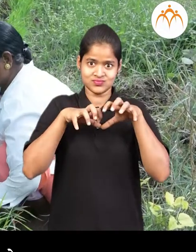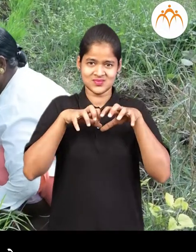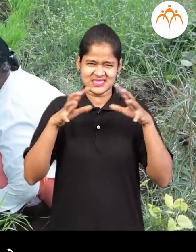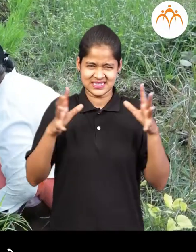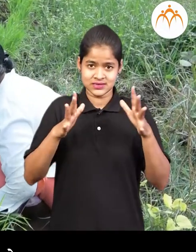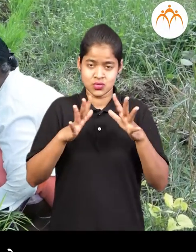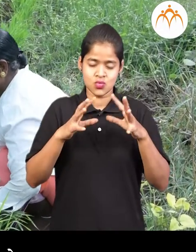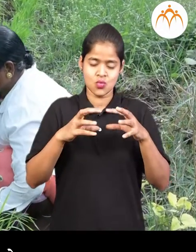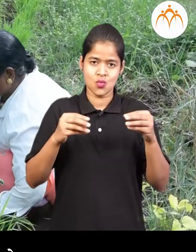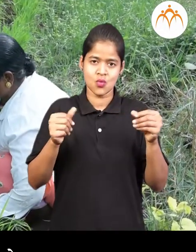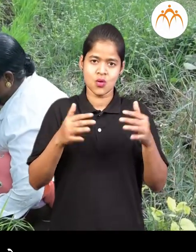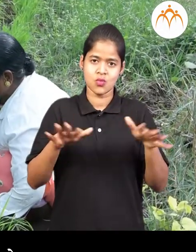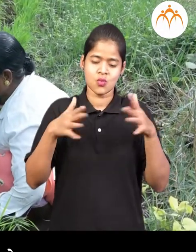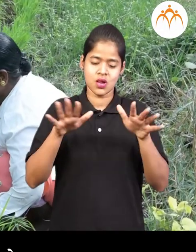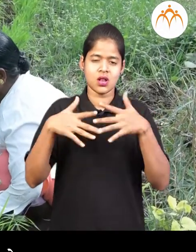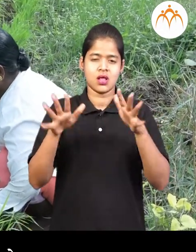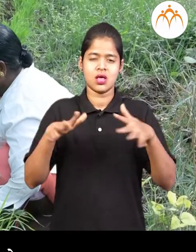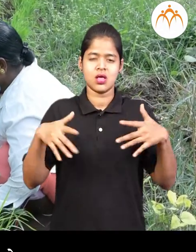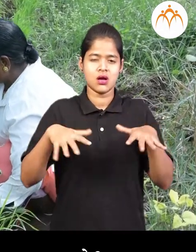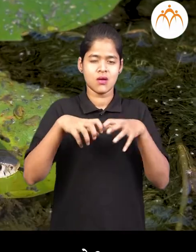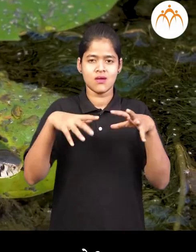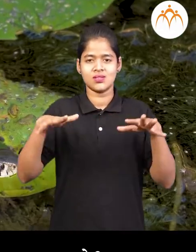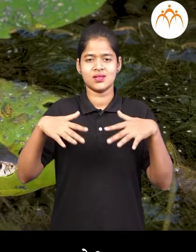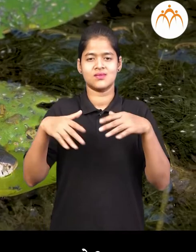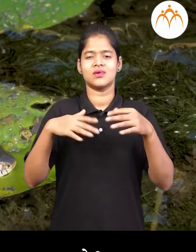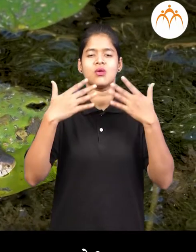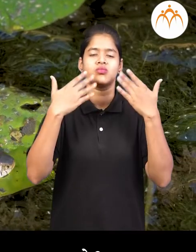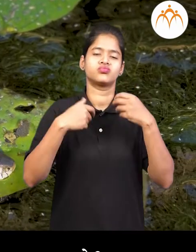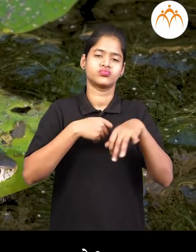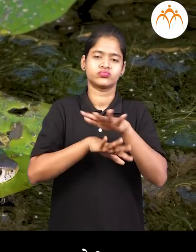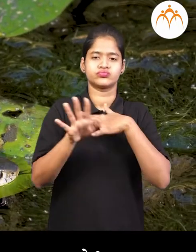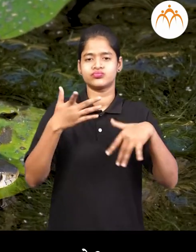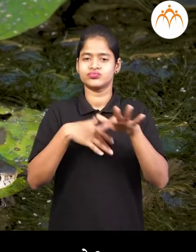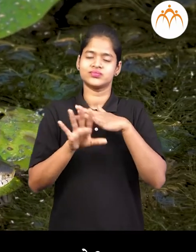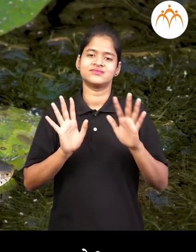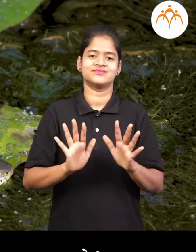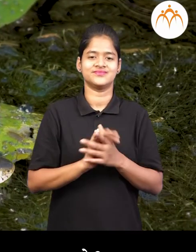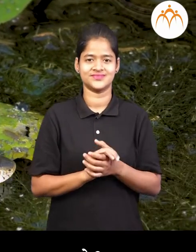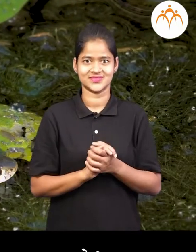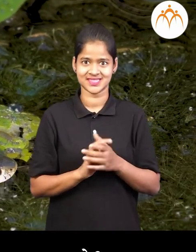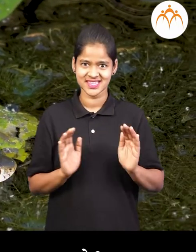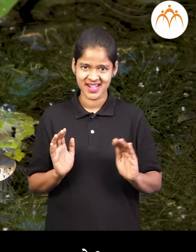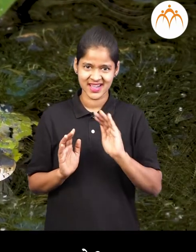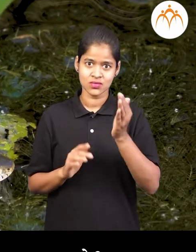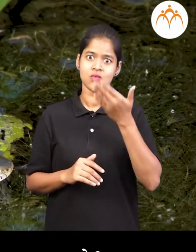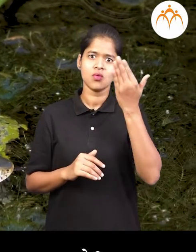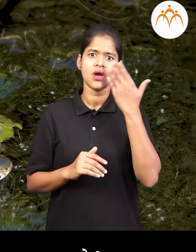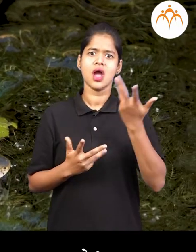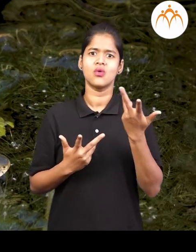की मुलानना हवा मेलते. सर्पटनारे प्राणी कसा श्वसन करू शक्ताथ बर?